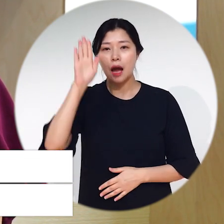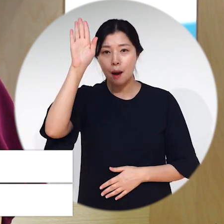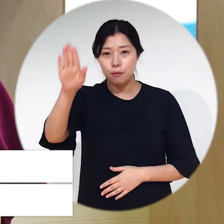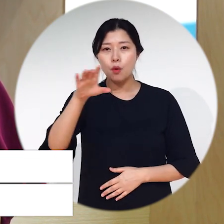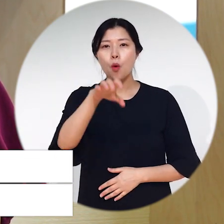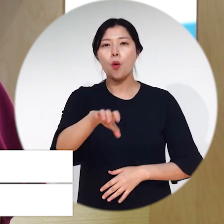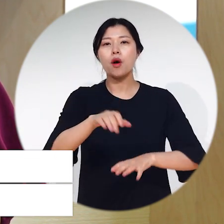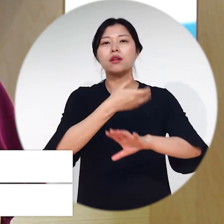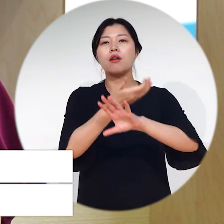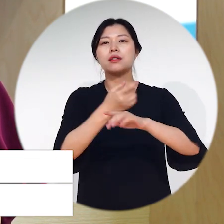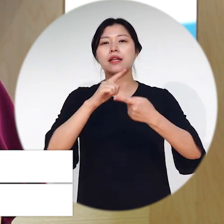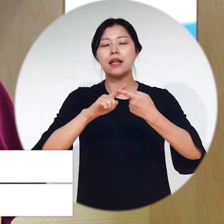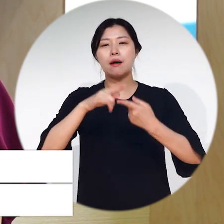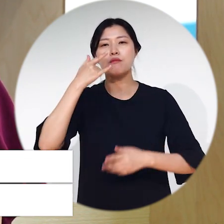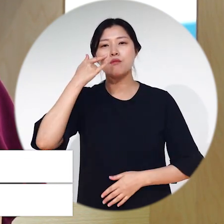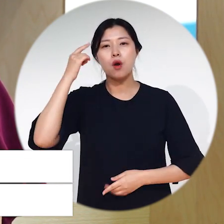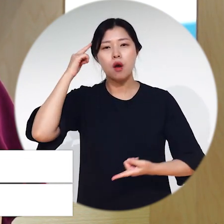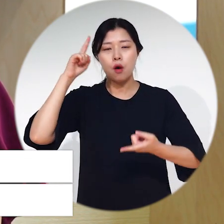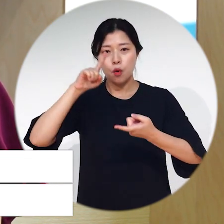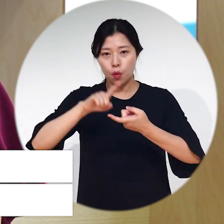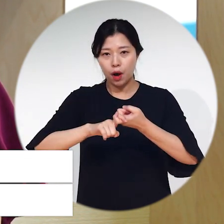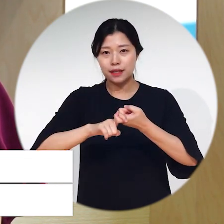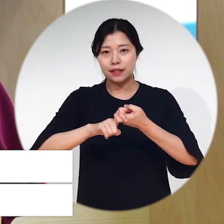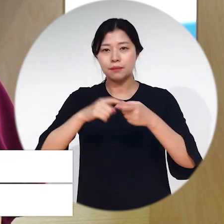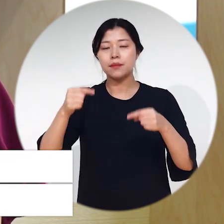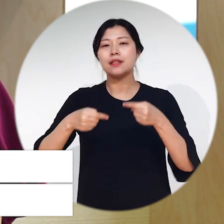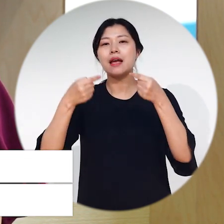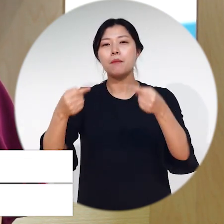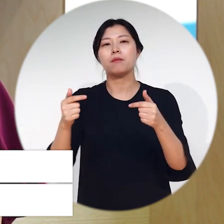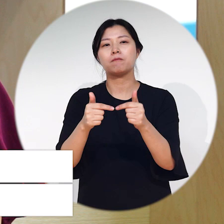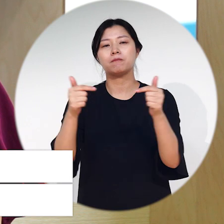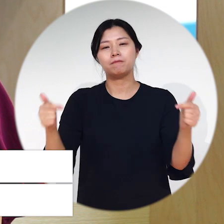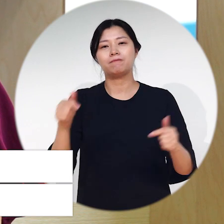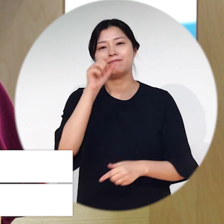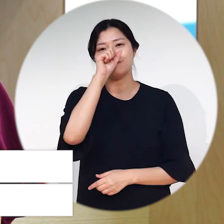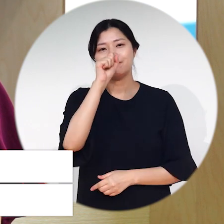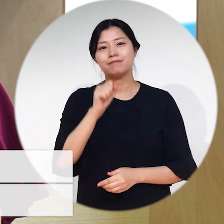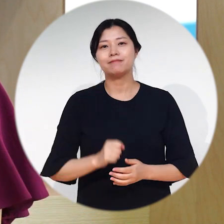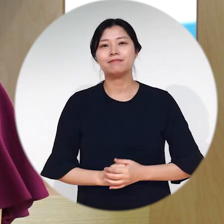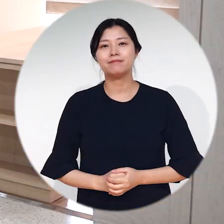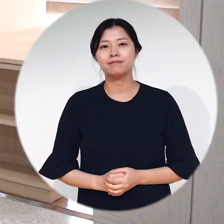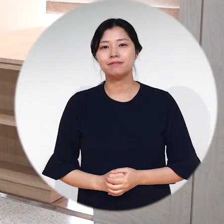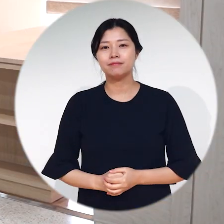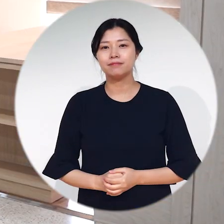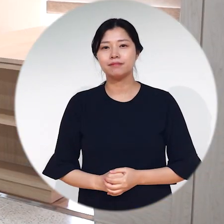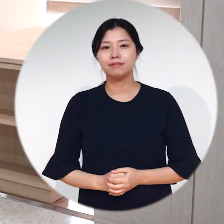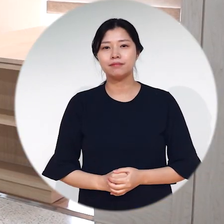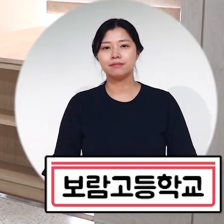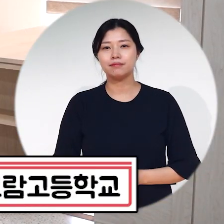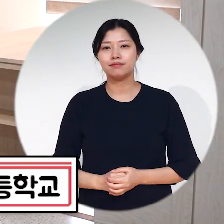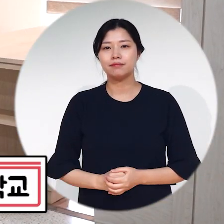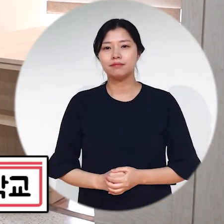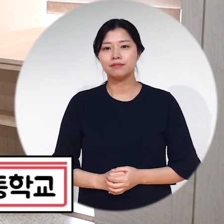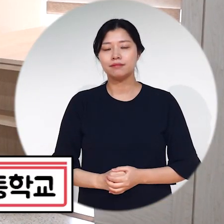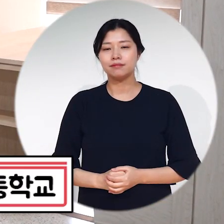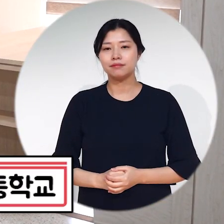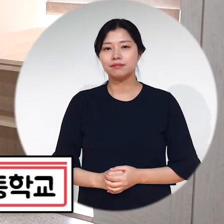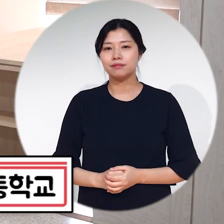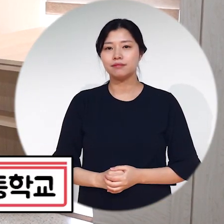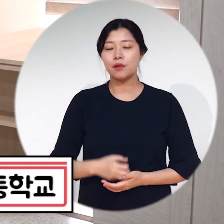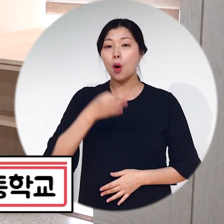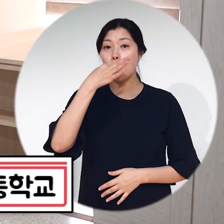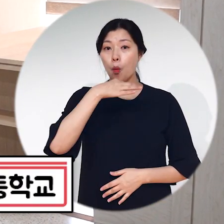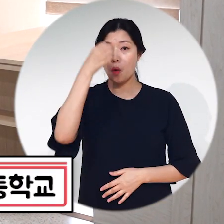공간 혁신에 대한 학부모의 관심과 참여의 폭이 더 넓었으면 좋을 것 같습니다. 이번에 만나볼